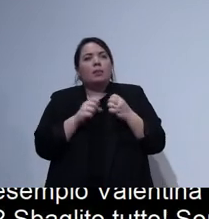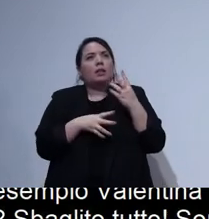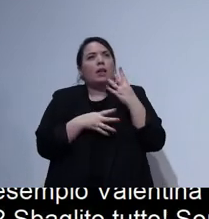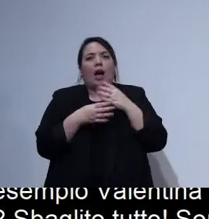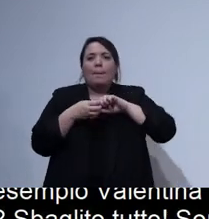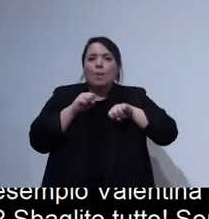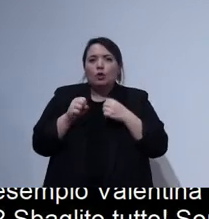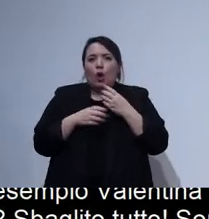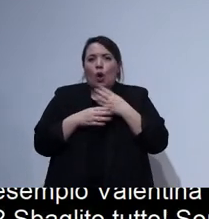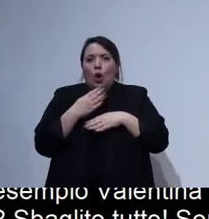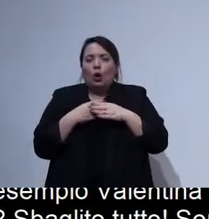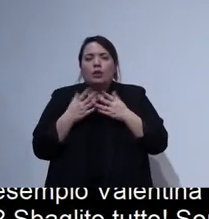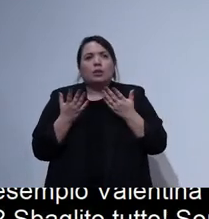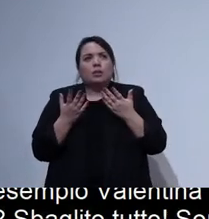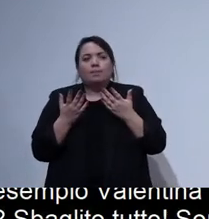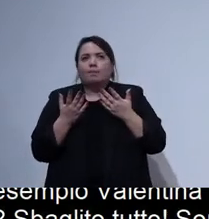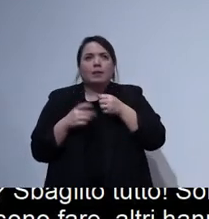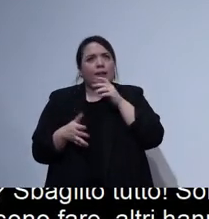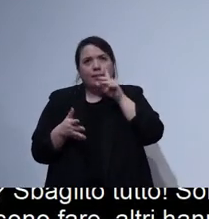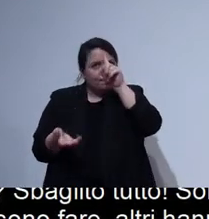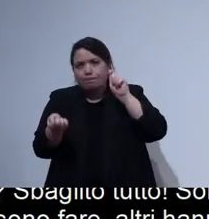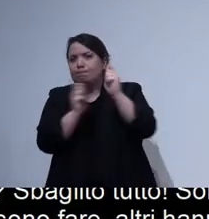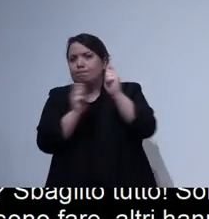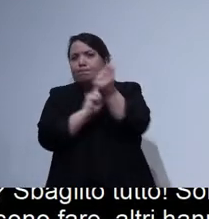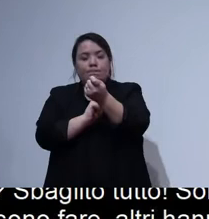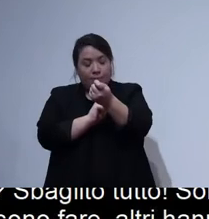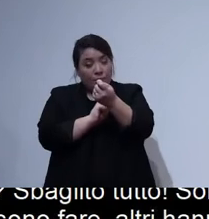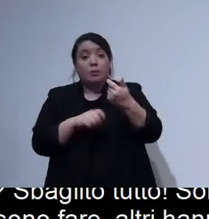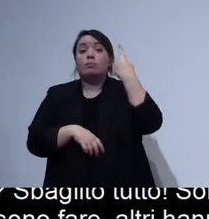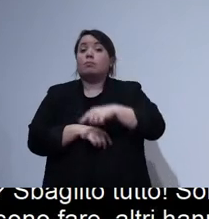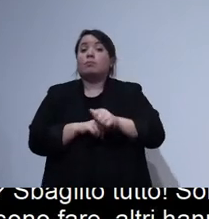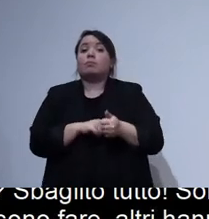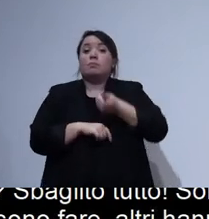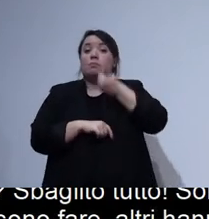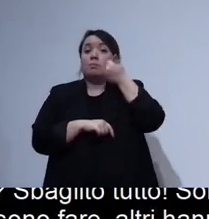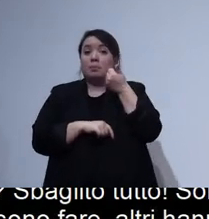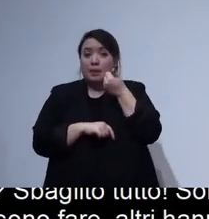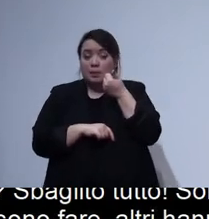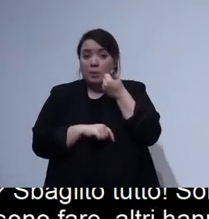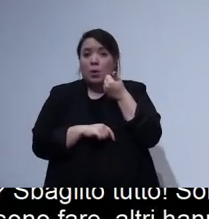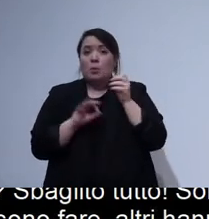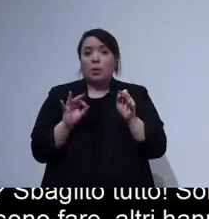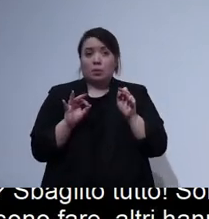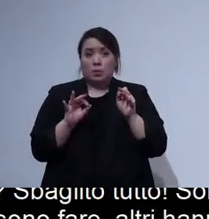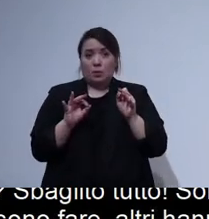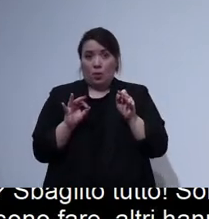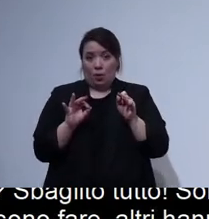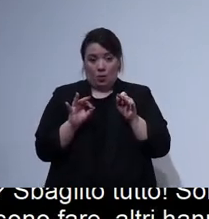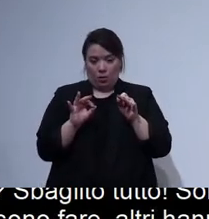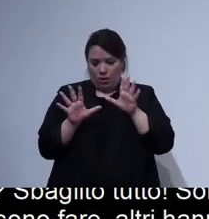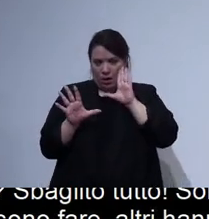bisogno di un cambio di passo e quindi il primo elemento su cui